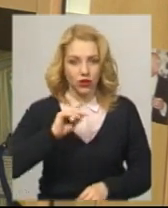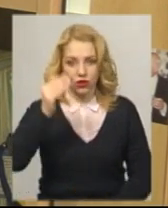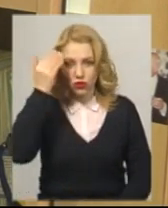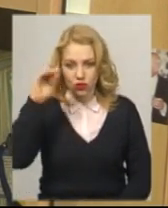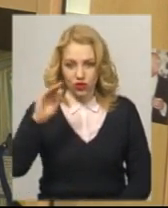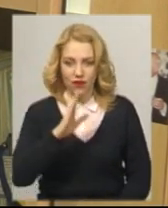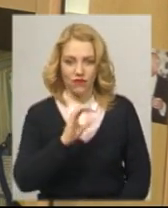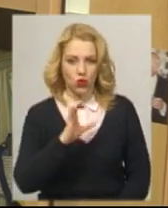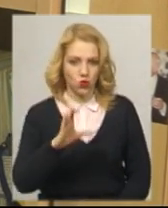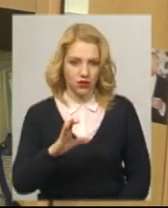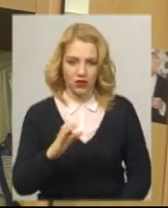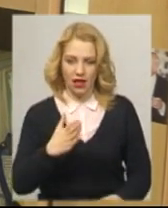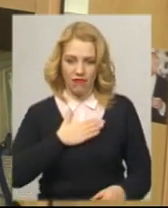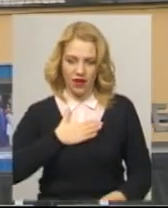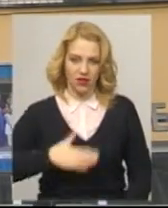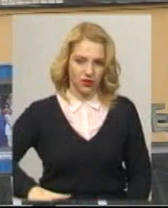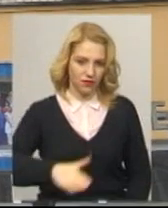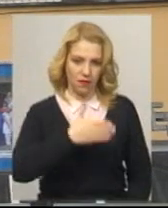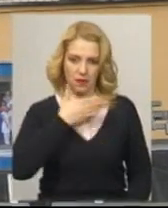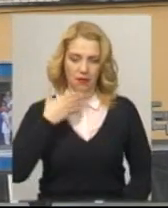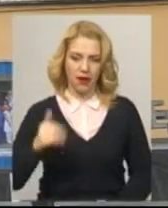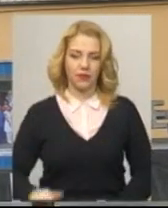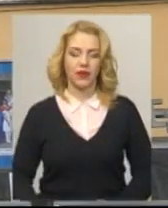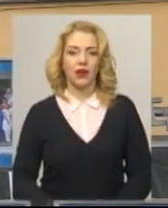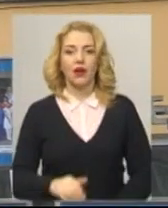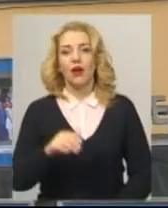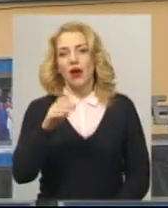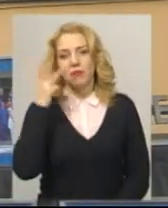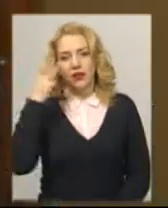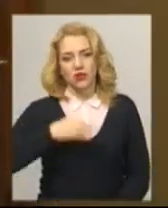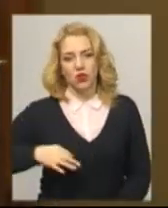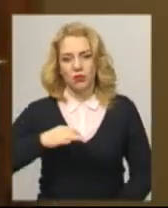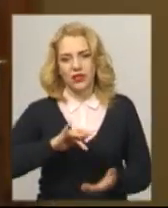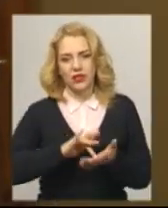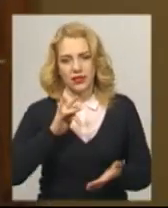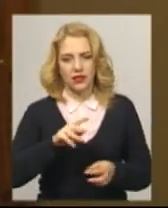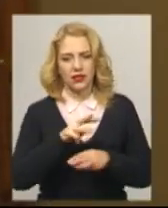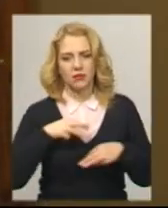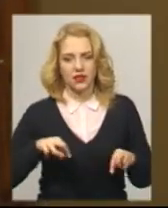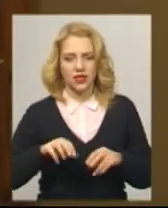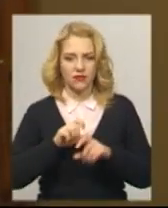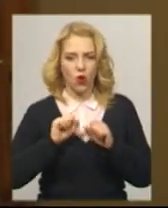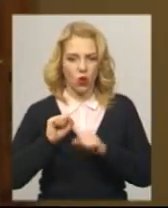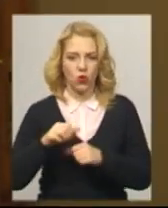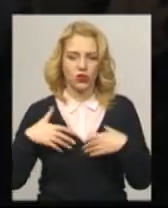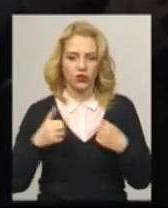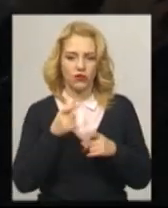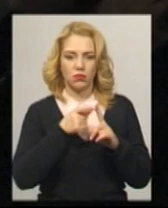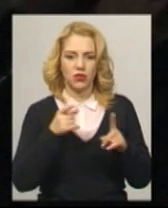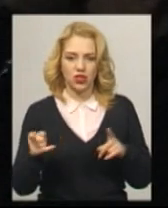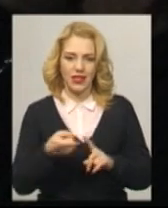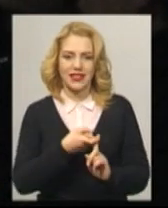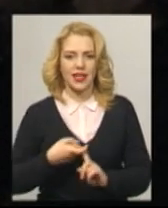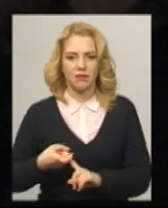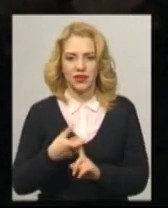знайшли на теренах нашої області. У Хмельницькому обласному лабораторному центрі Міністерства охорони здоров'я України під час епідемії